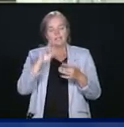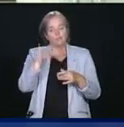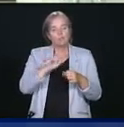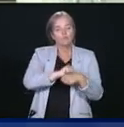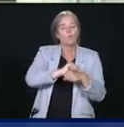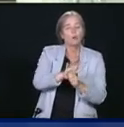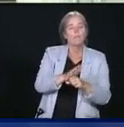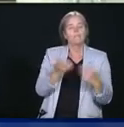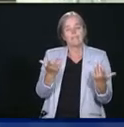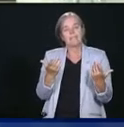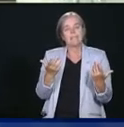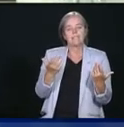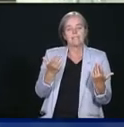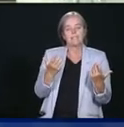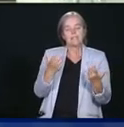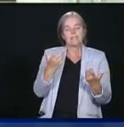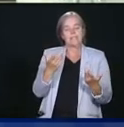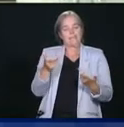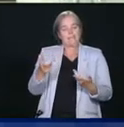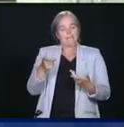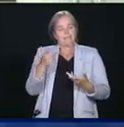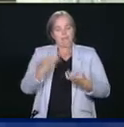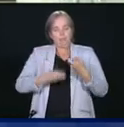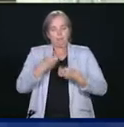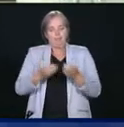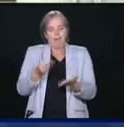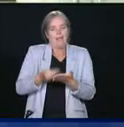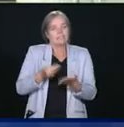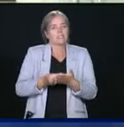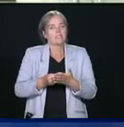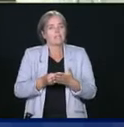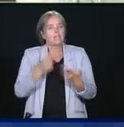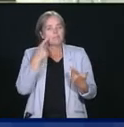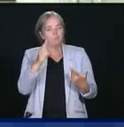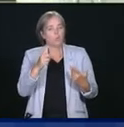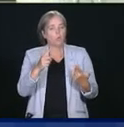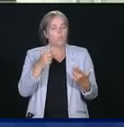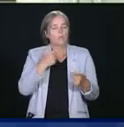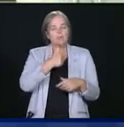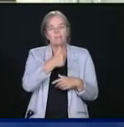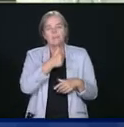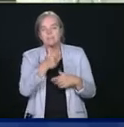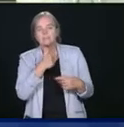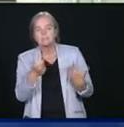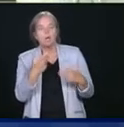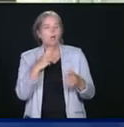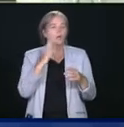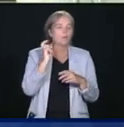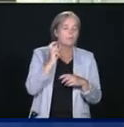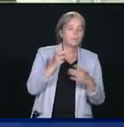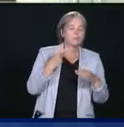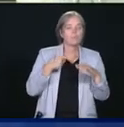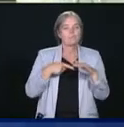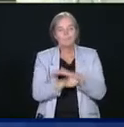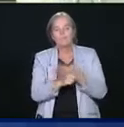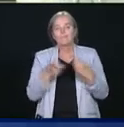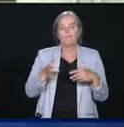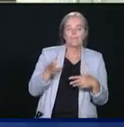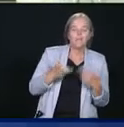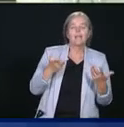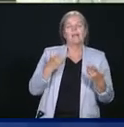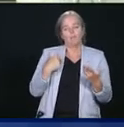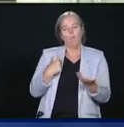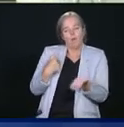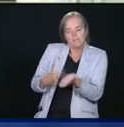ils sont en crise de revenus par rapport au transport collectif. C'est des enjeux qu'on est en train de regarder avec les provinces et sur lesquels on va travailler